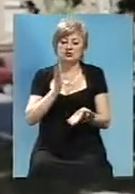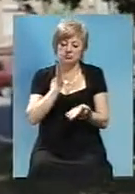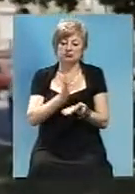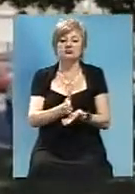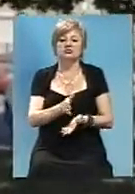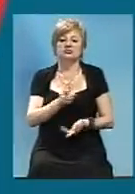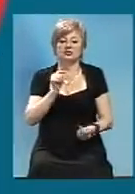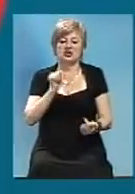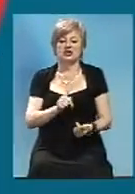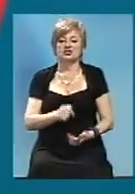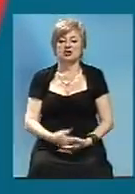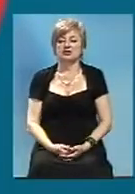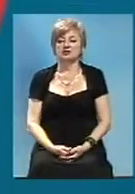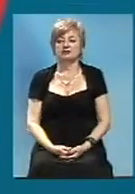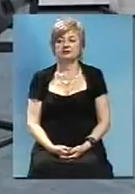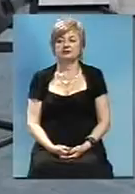Ответьте, пожалуйста.